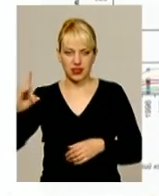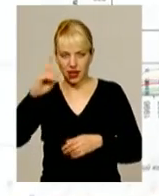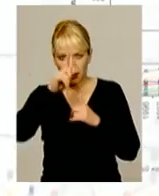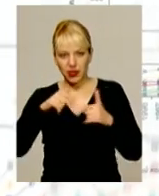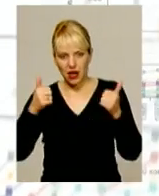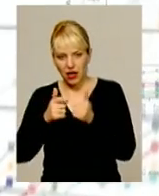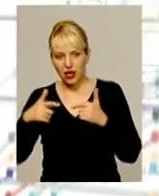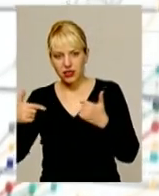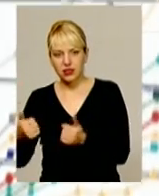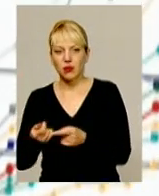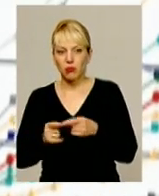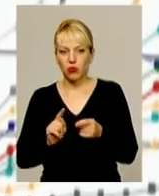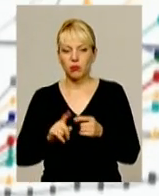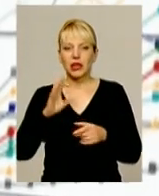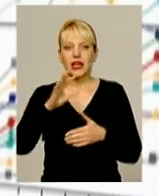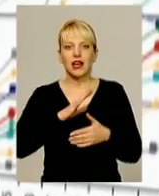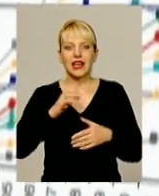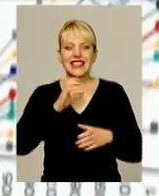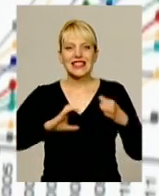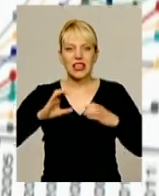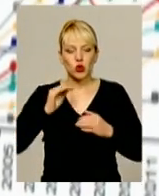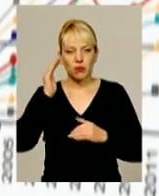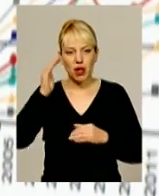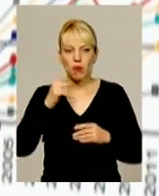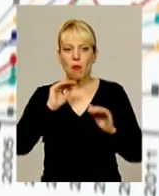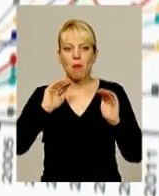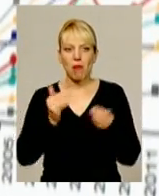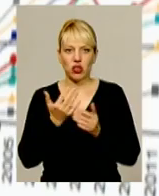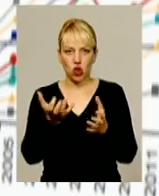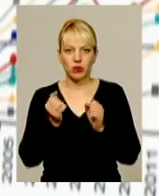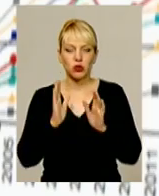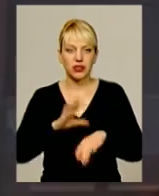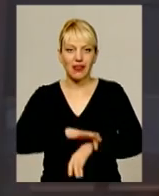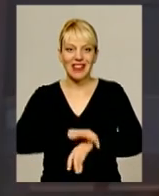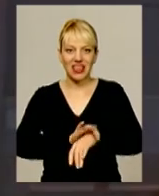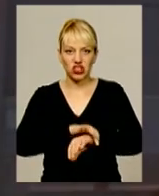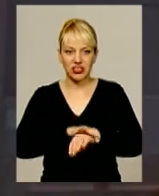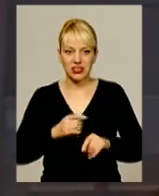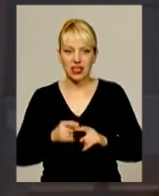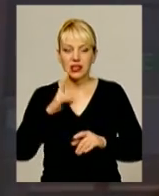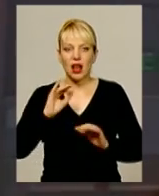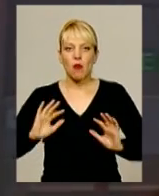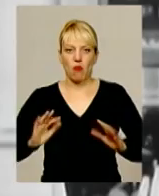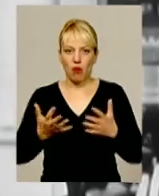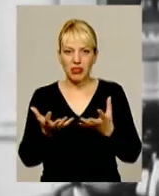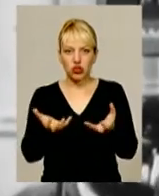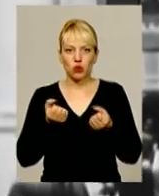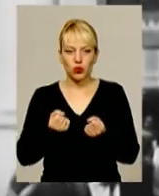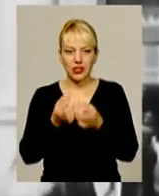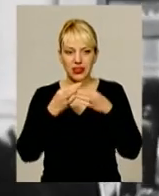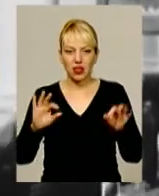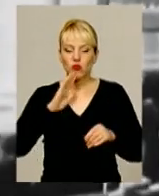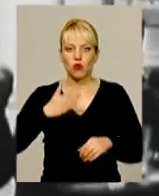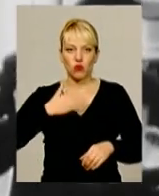За дослідженнями Українського інституту майбутнього, менше отримують лише в Таджикистані. Хоча на момент здобуття незалежності наша країна мала